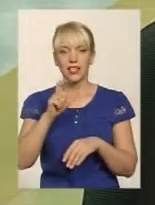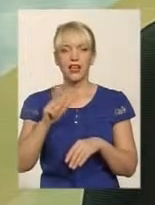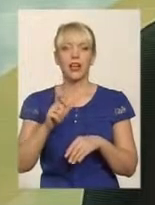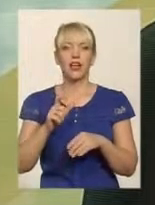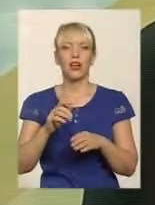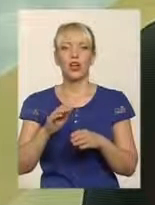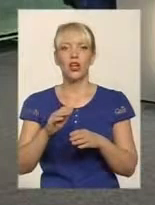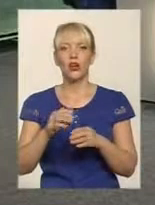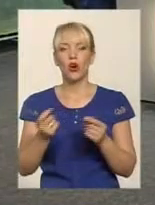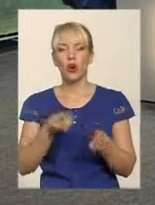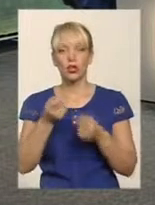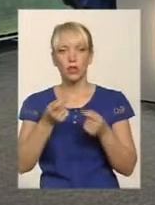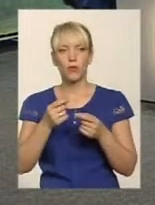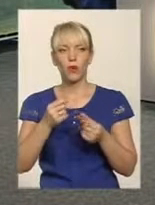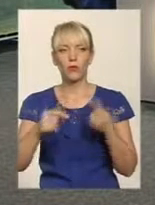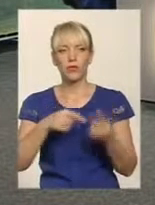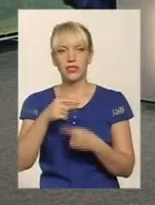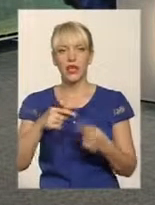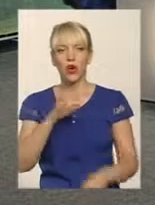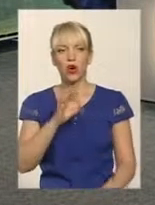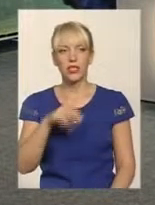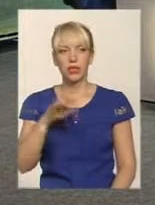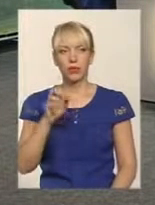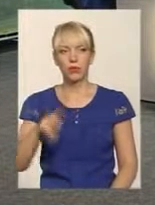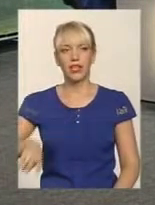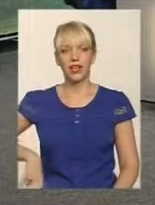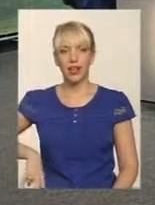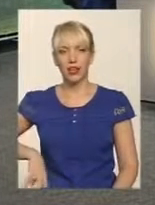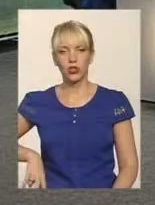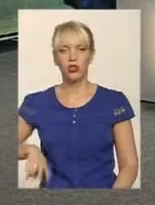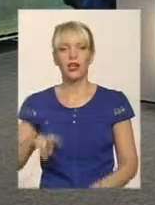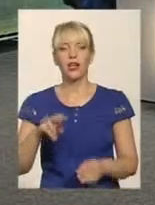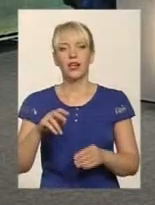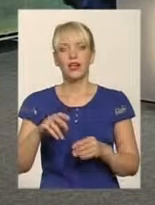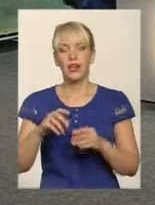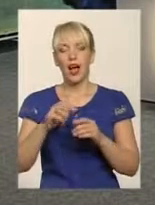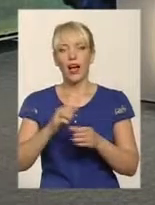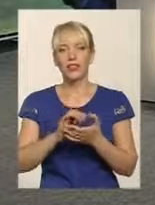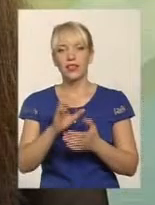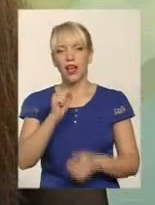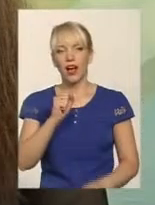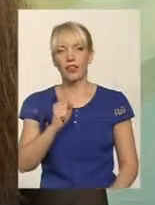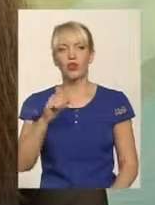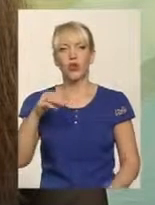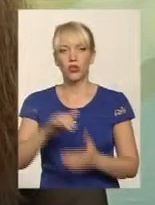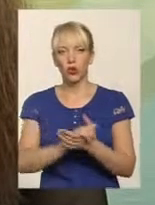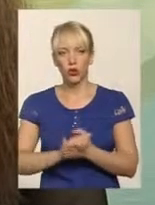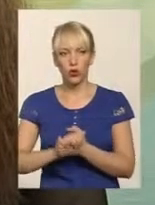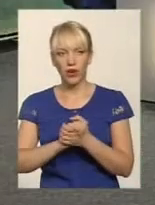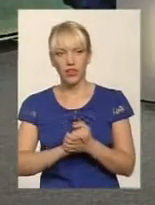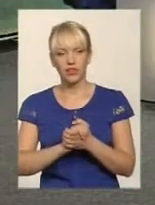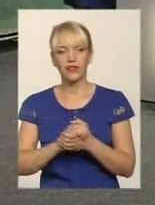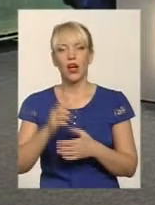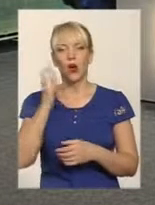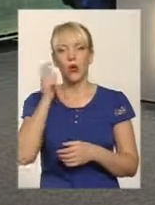бізнесу. Перепрошую. Оксана Васильівна Надоб та директор Хмельницької обласної дирекції акціонерного товариства «Укргазбанк» та